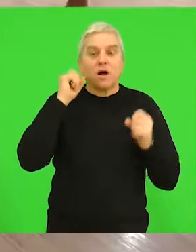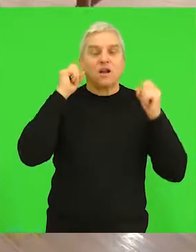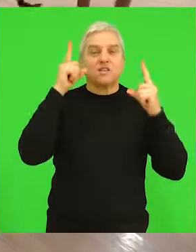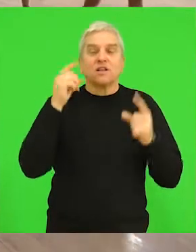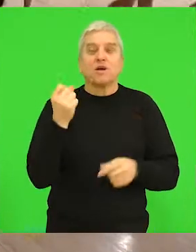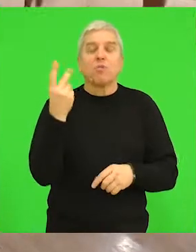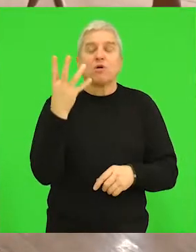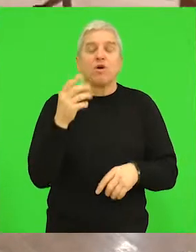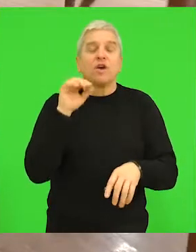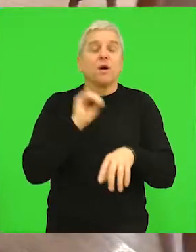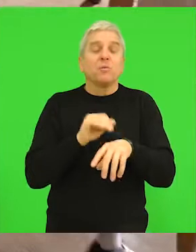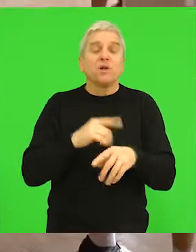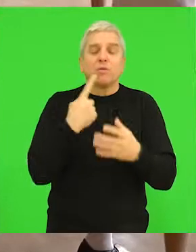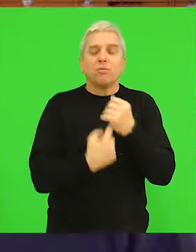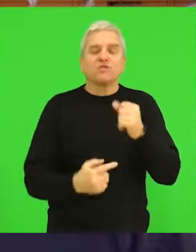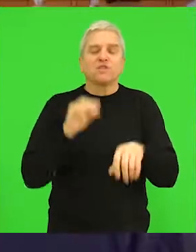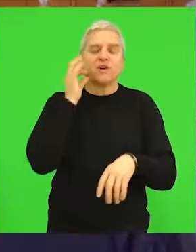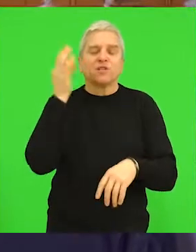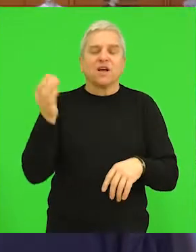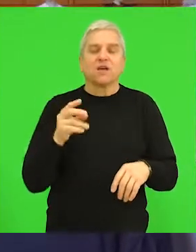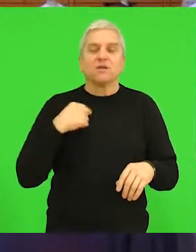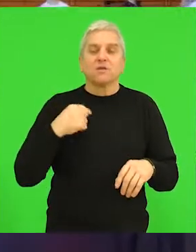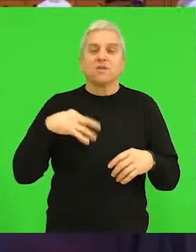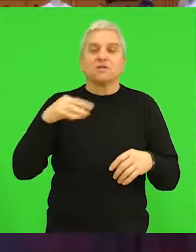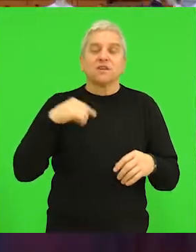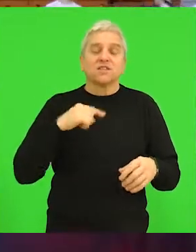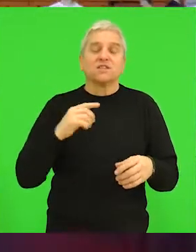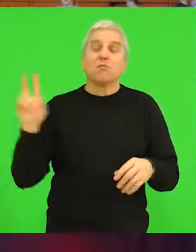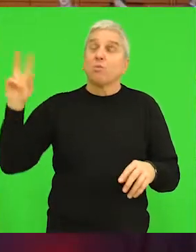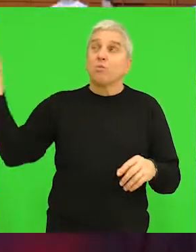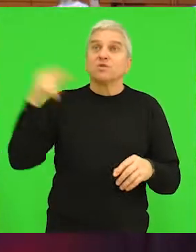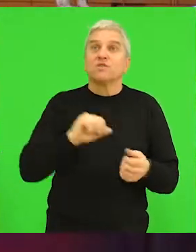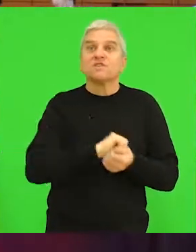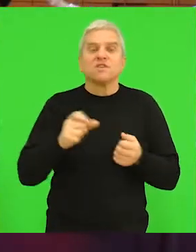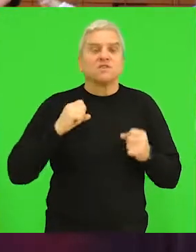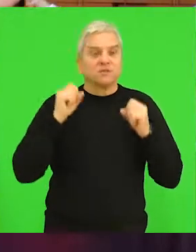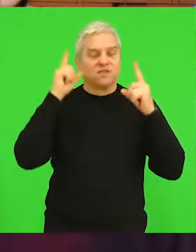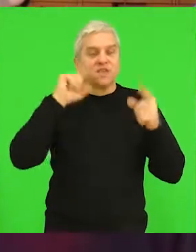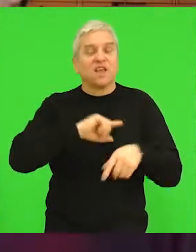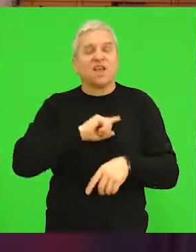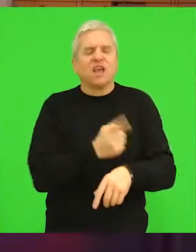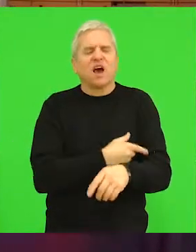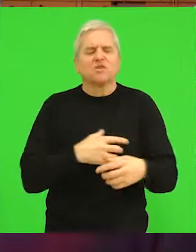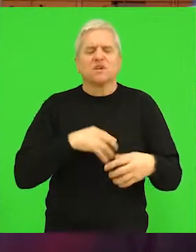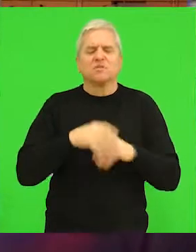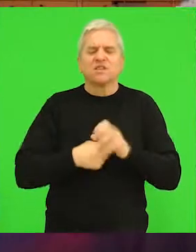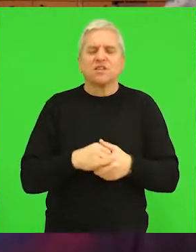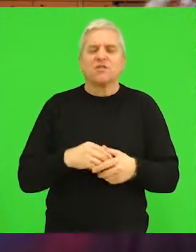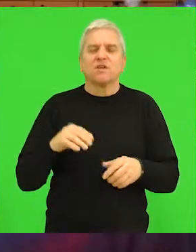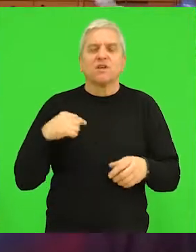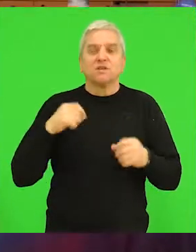iznenadio broj prijava posljednjeg dana. Pozivom sam fantastično zadovoljno znači stvarno nisam očekivali da ću se toliko deca odazvati